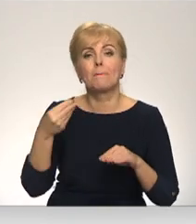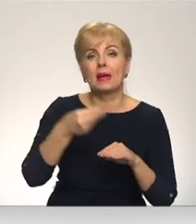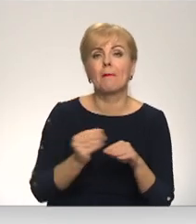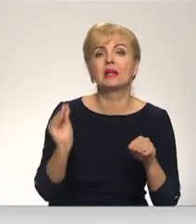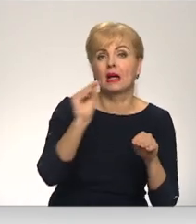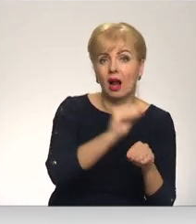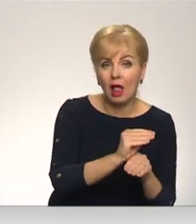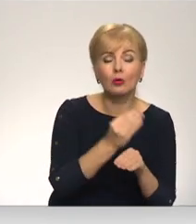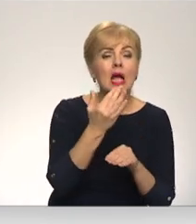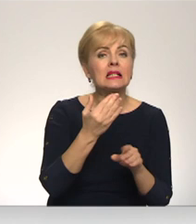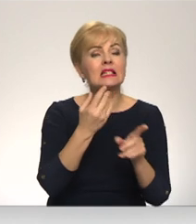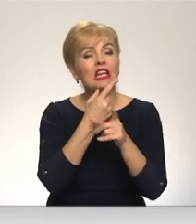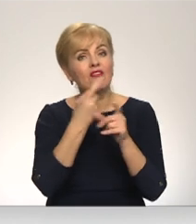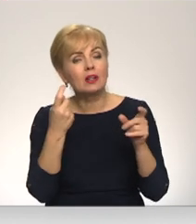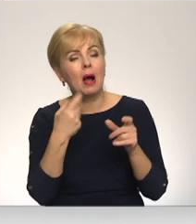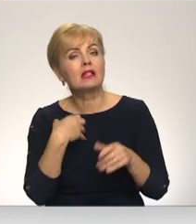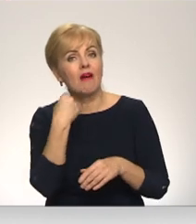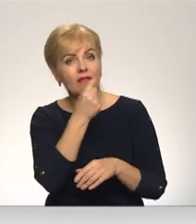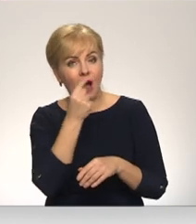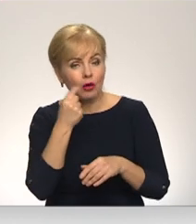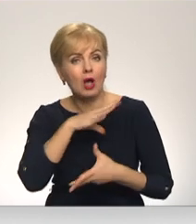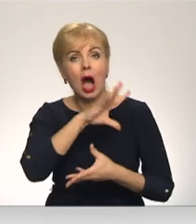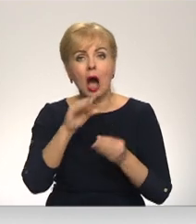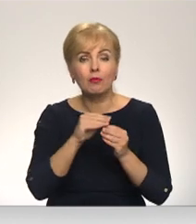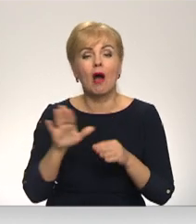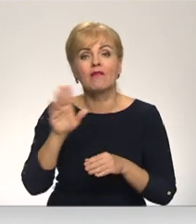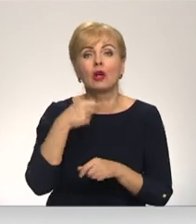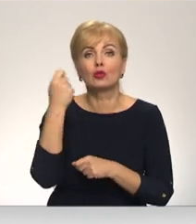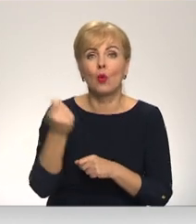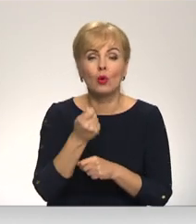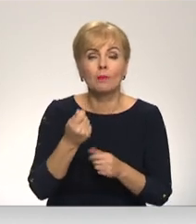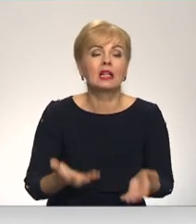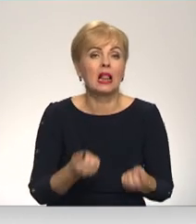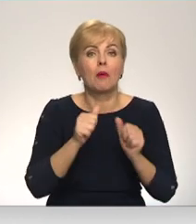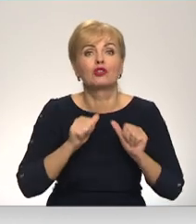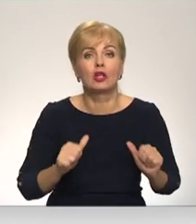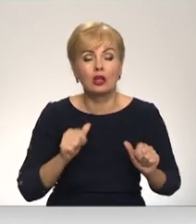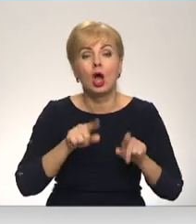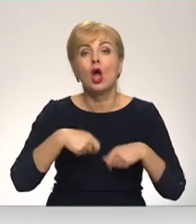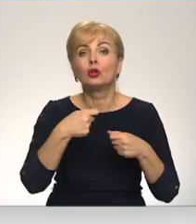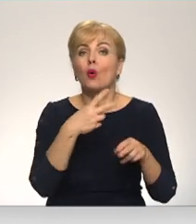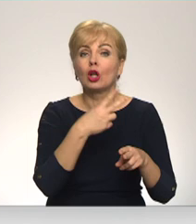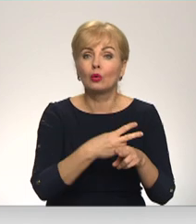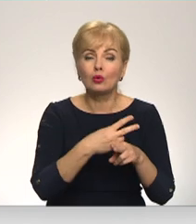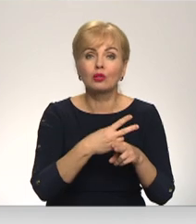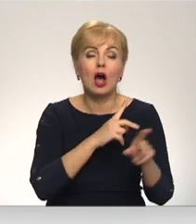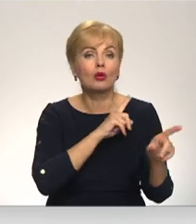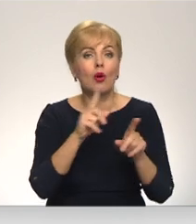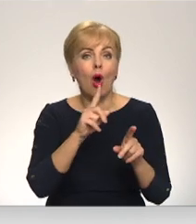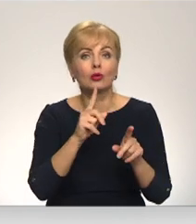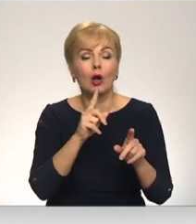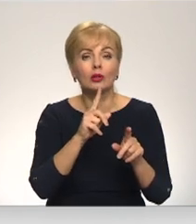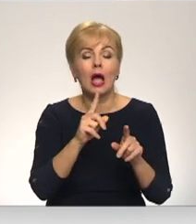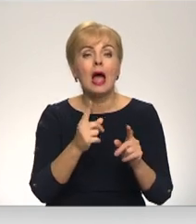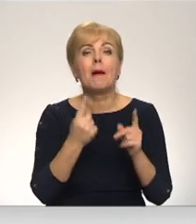Informāciju, cik testu nepieciešams apkopo valsts ugunsdēsības un glābšanas dienas, tam dods uzdevums koordinēt prioritāro